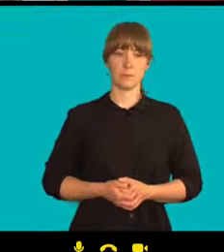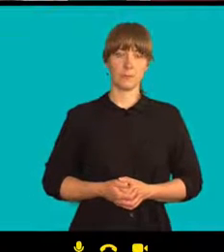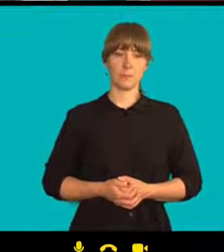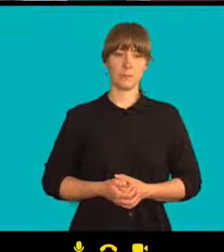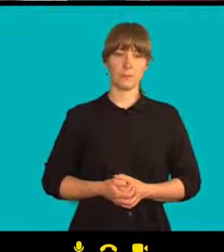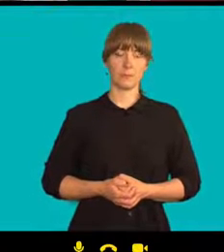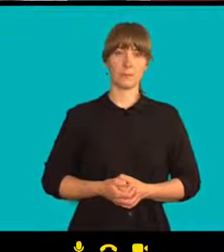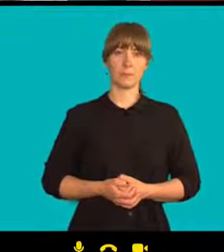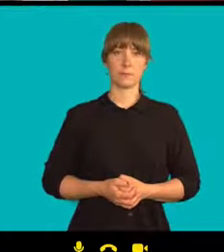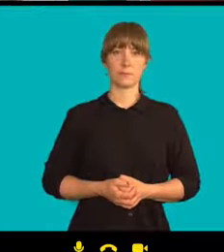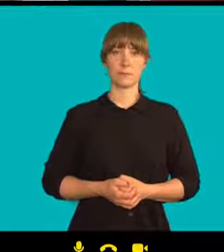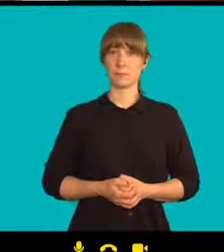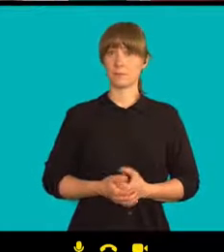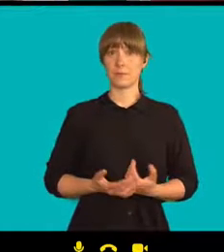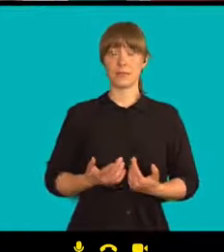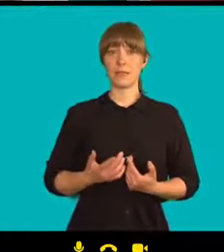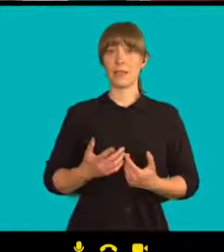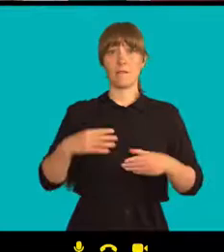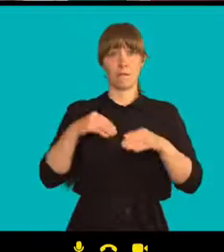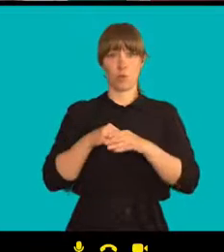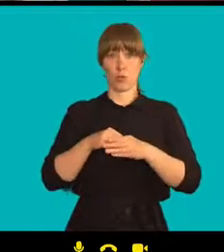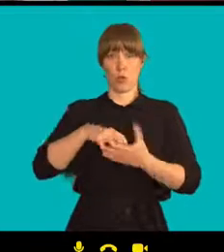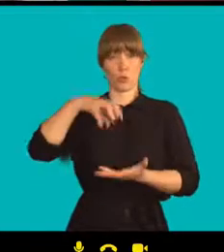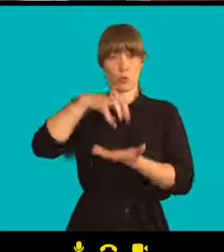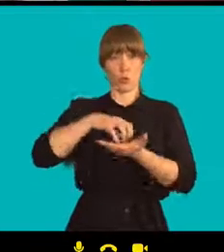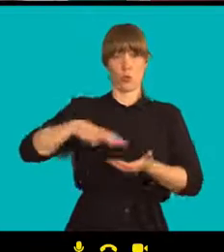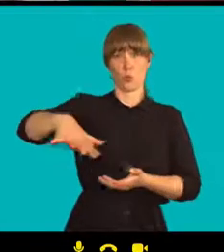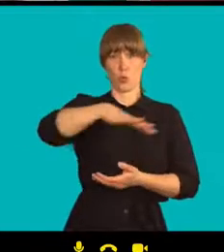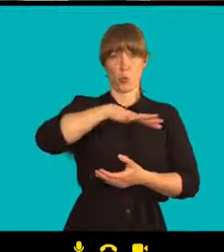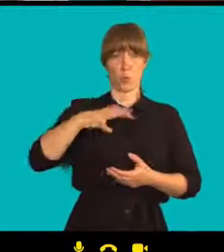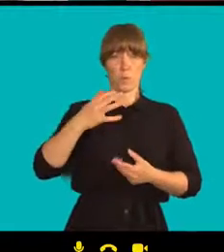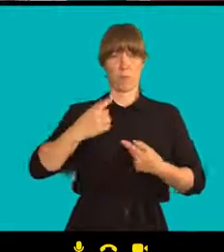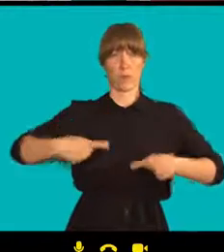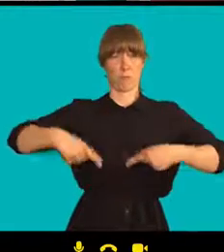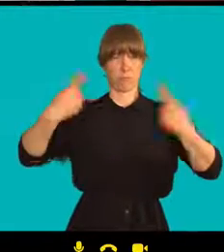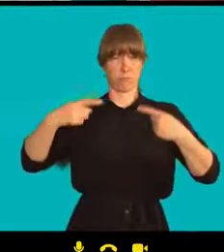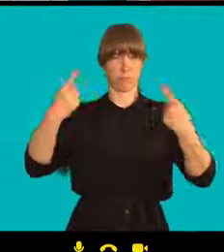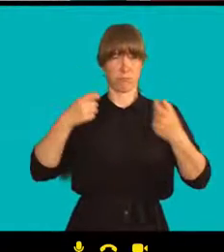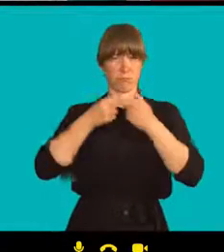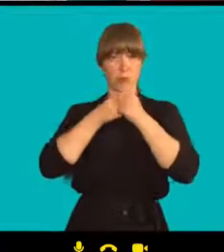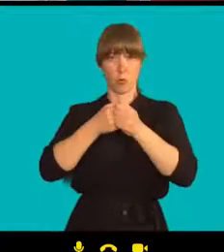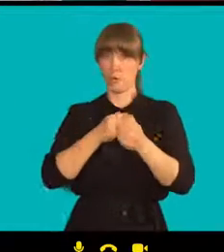To hnutí vedeme my všichni. Zajímavé je,